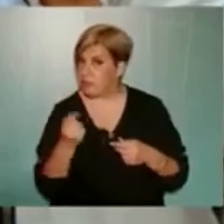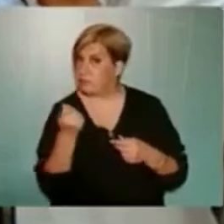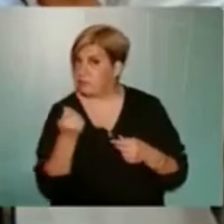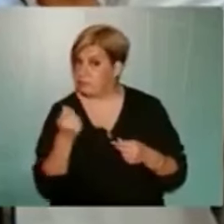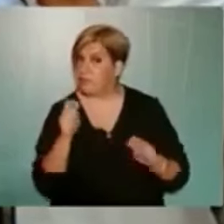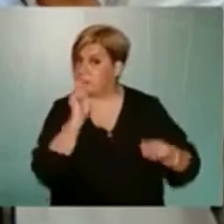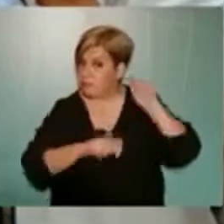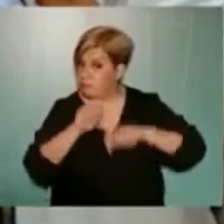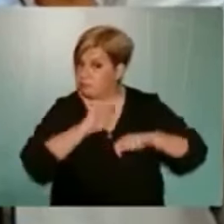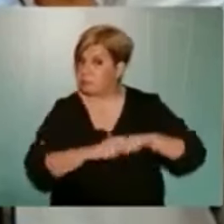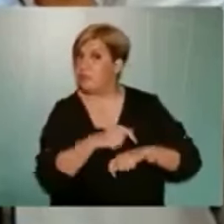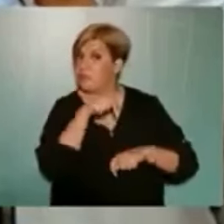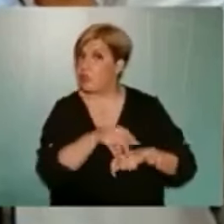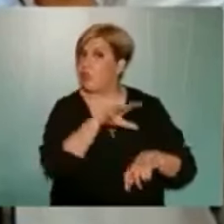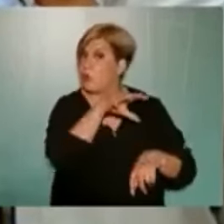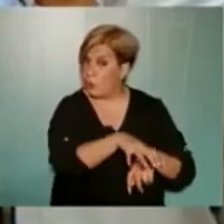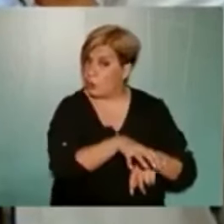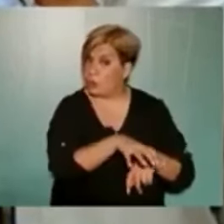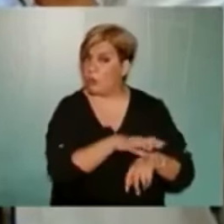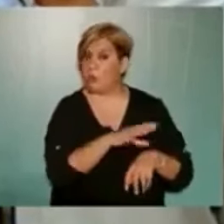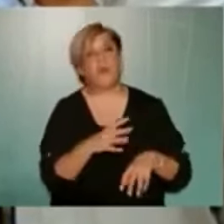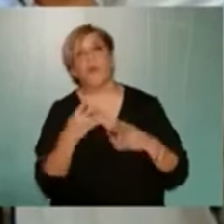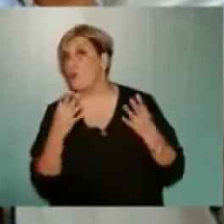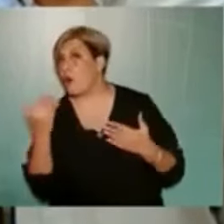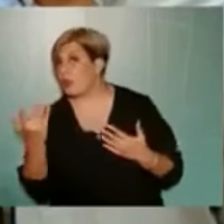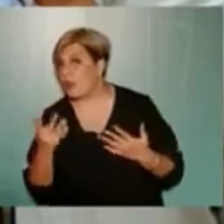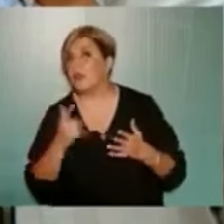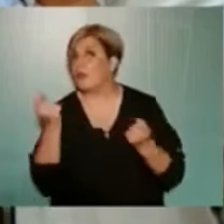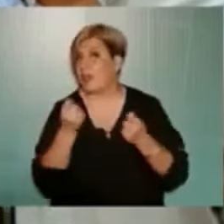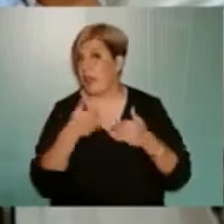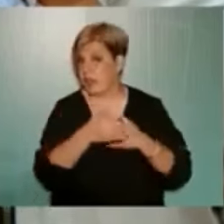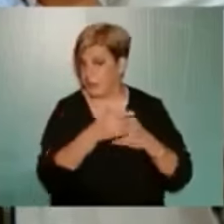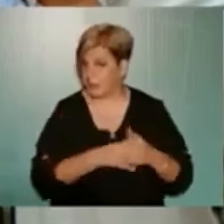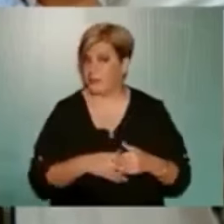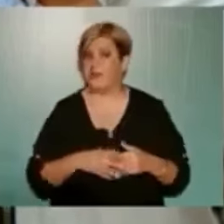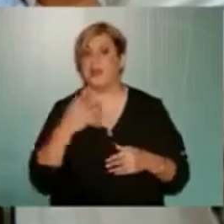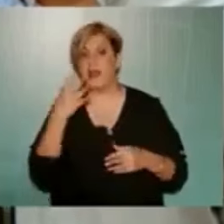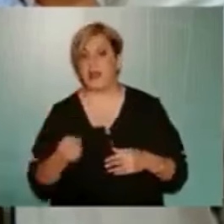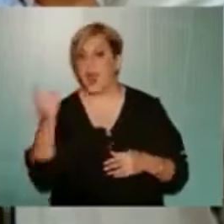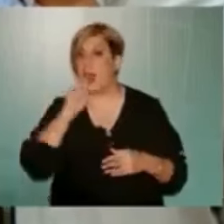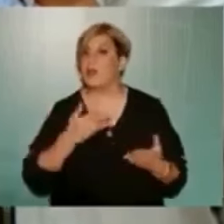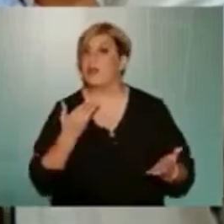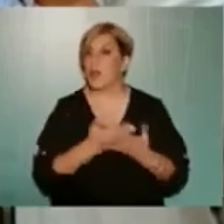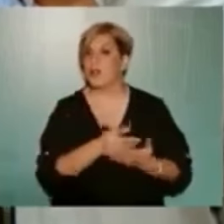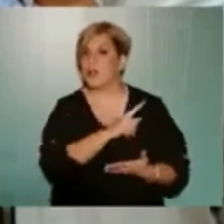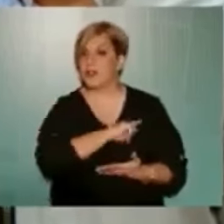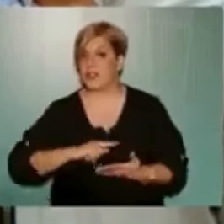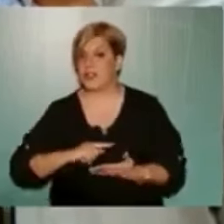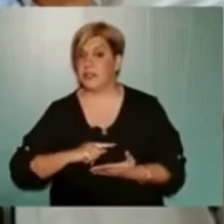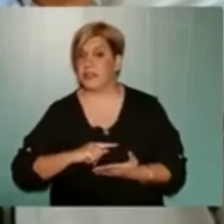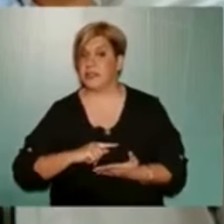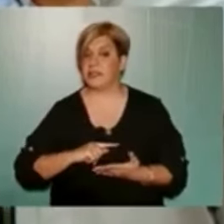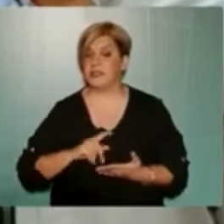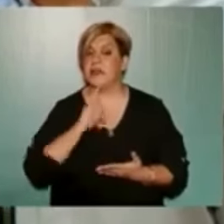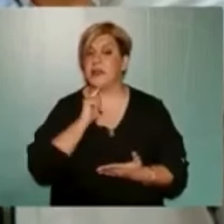για τη διαμόρφωση του χωρού και αν όχι, πότε και πώς θα γίνει αυτό. Υπάρχει άλλη πρόταση από μέρους της διοίκησης του Δήμου,